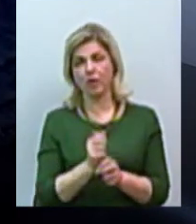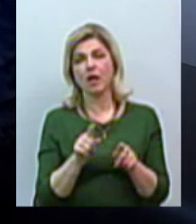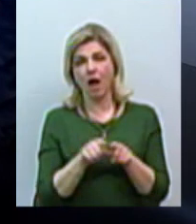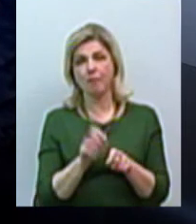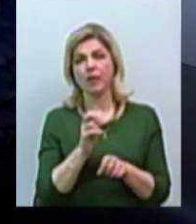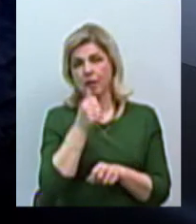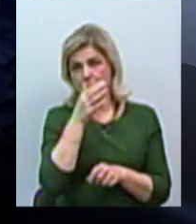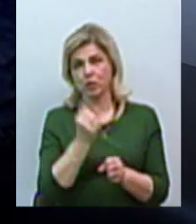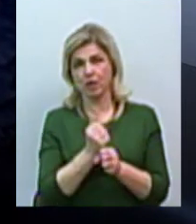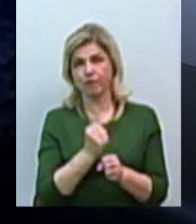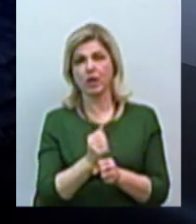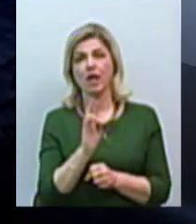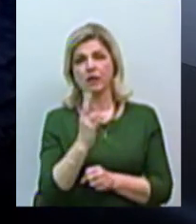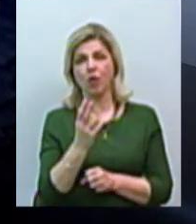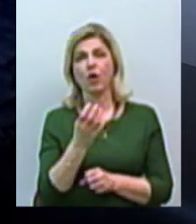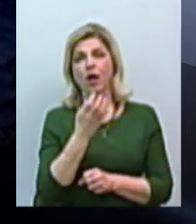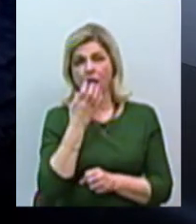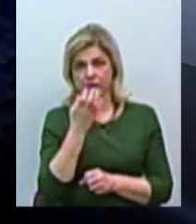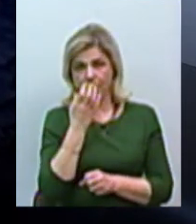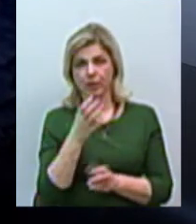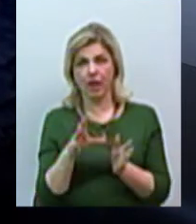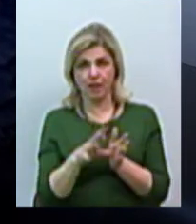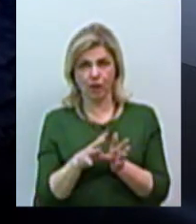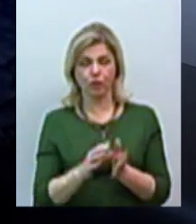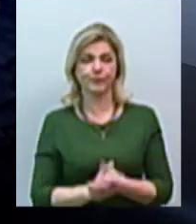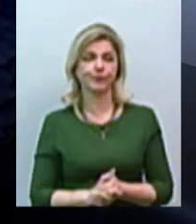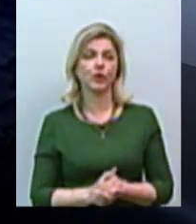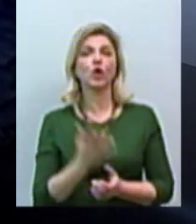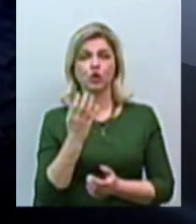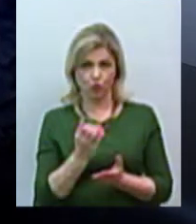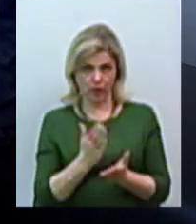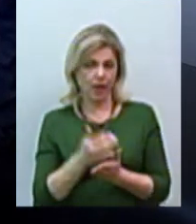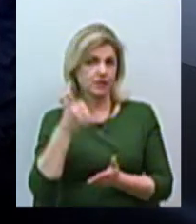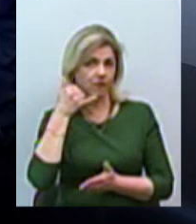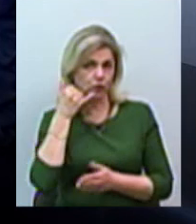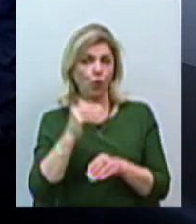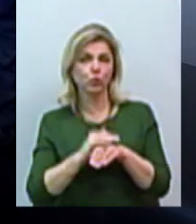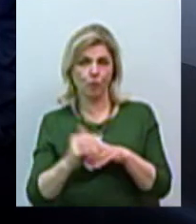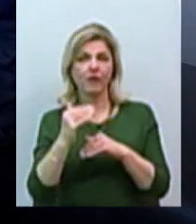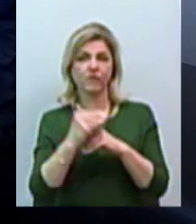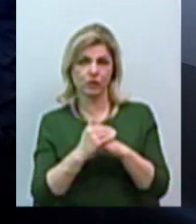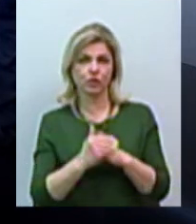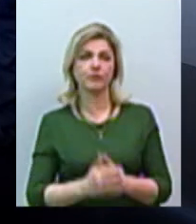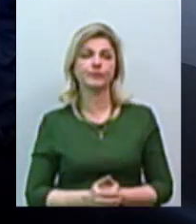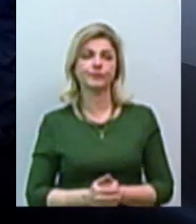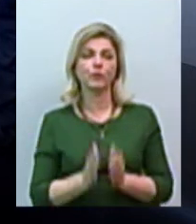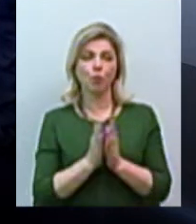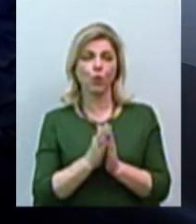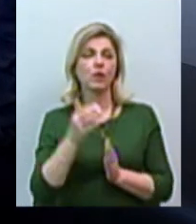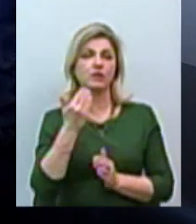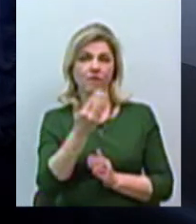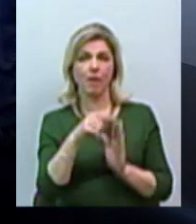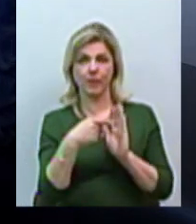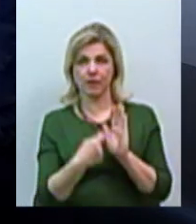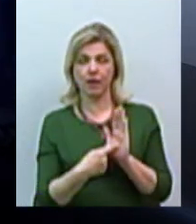зробити ОКП Миколаїв Теплокоменера. чекаємо, відповідь у нас є дзвінок в студію. Добрий вечір. Добрий вечір. Будь ласка, ваше